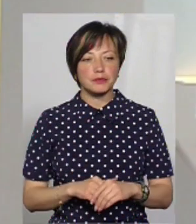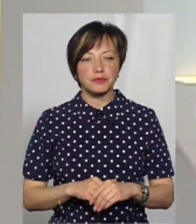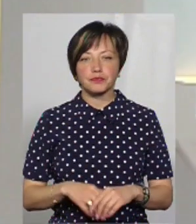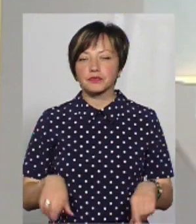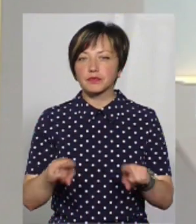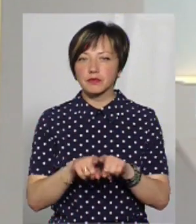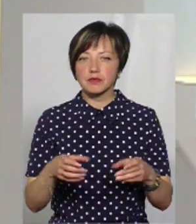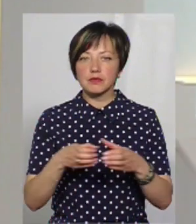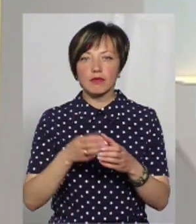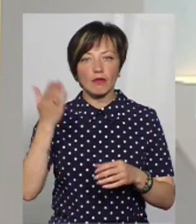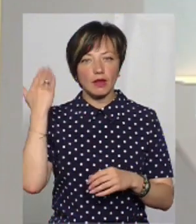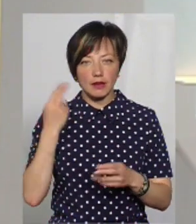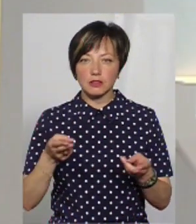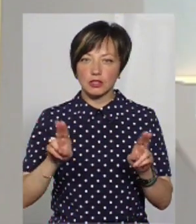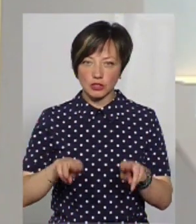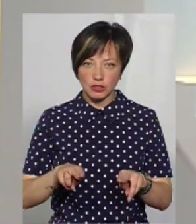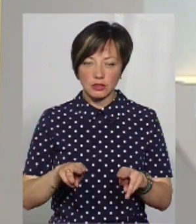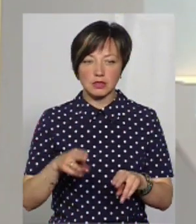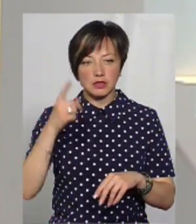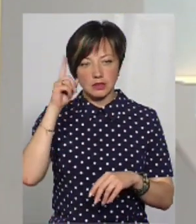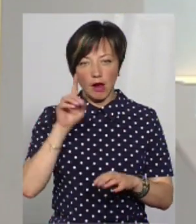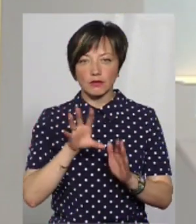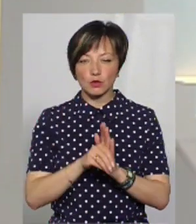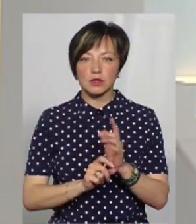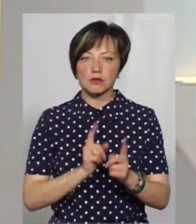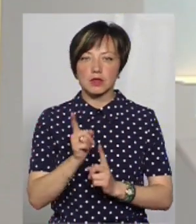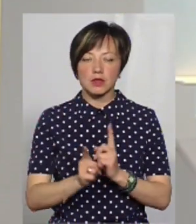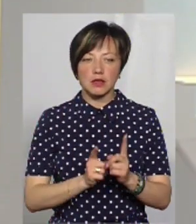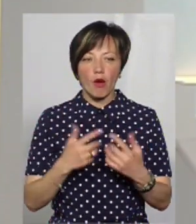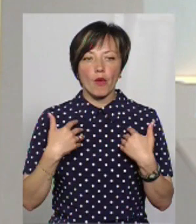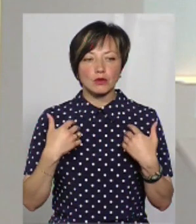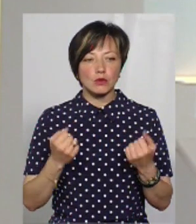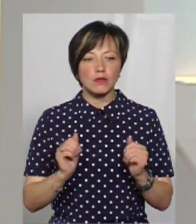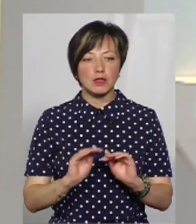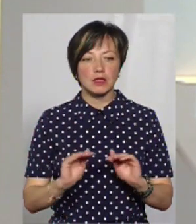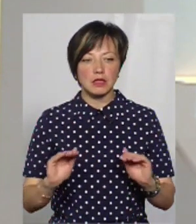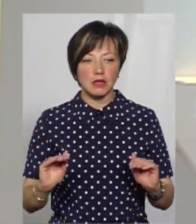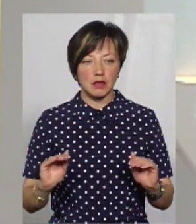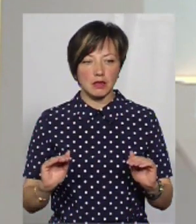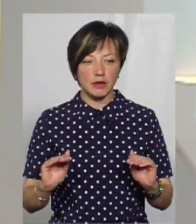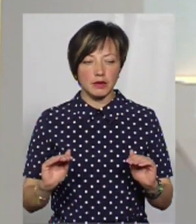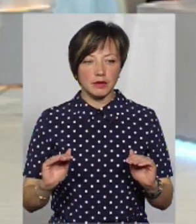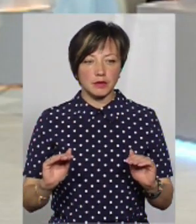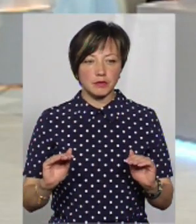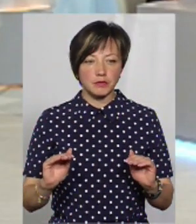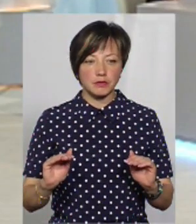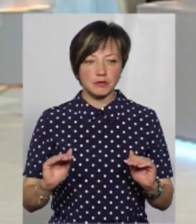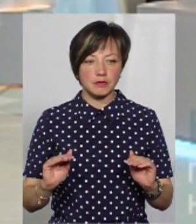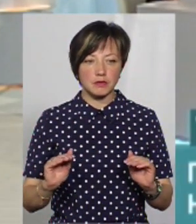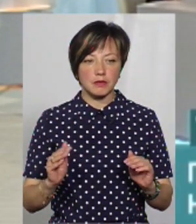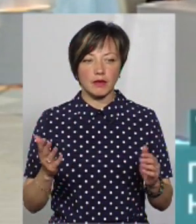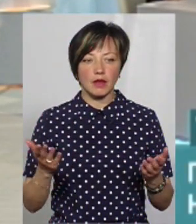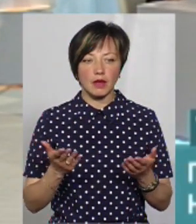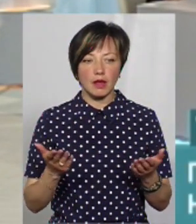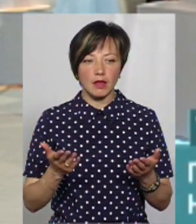категорія, яка була раніше, чи вона залишилась, тому що знаю, що вносилися зміни, як оздоровлення дітей, які